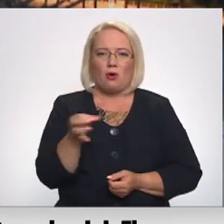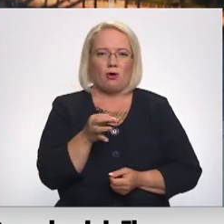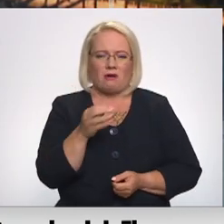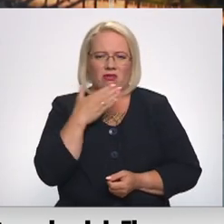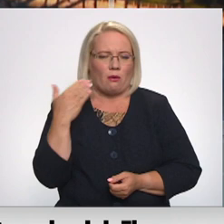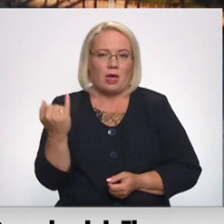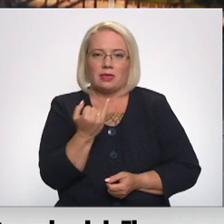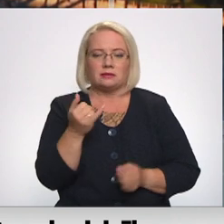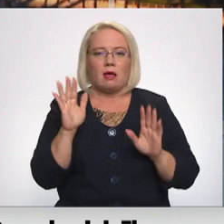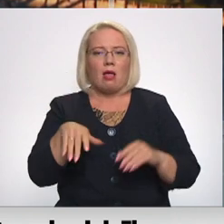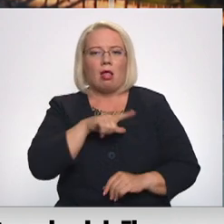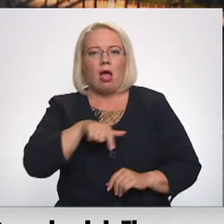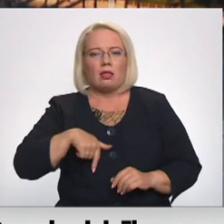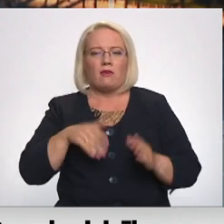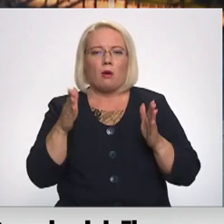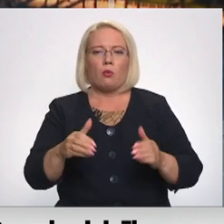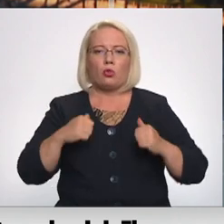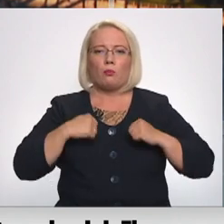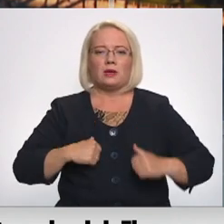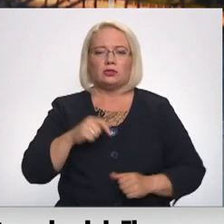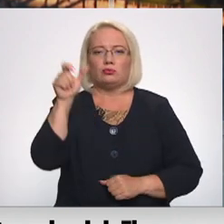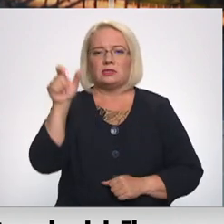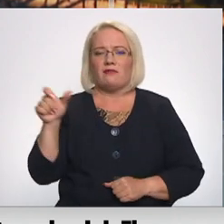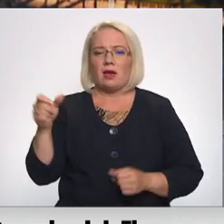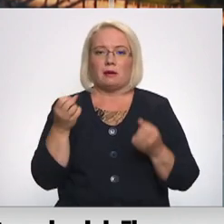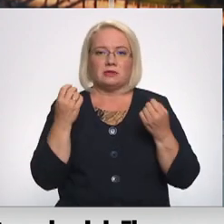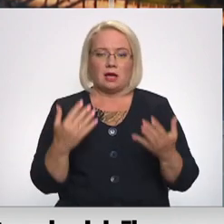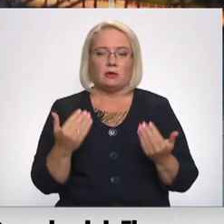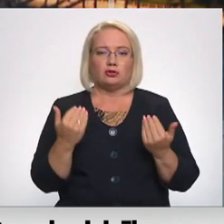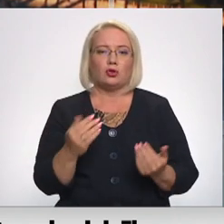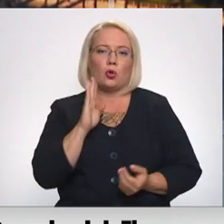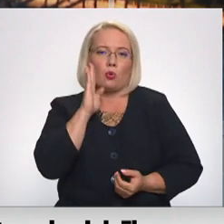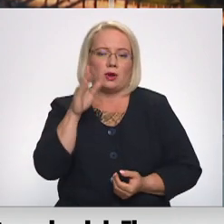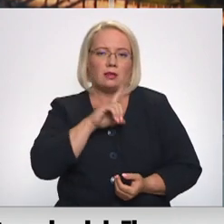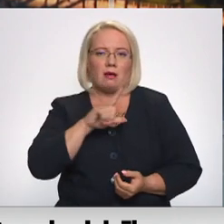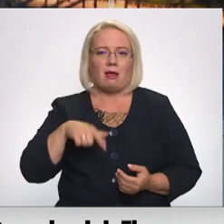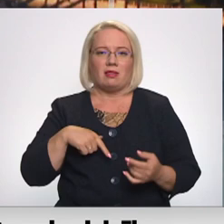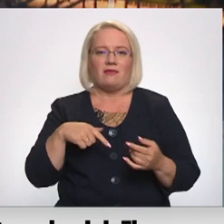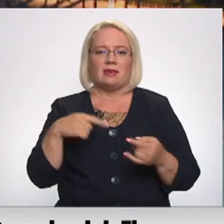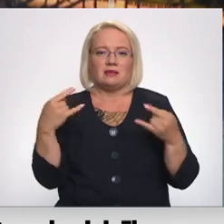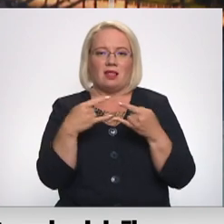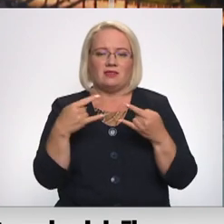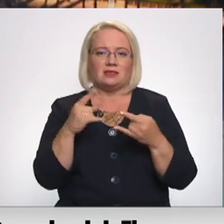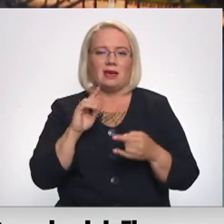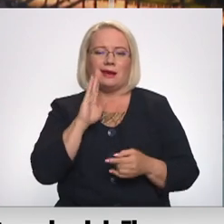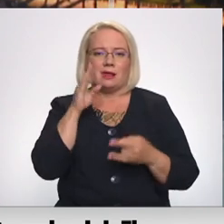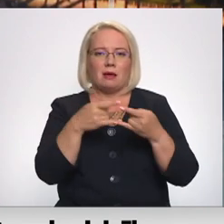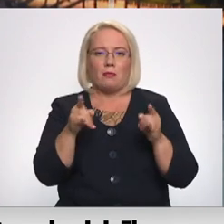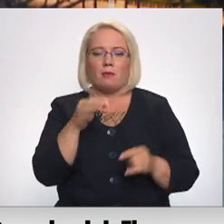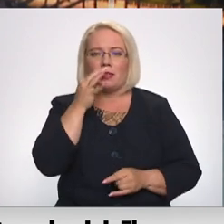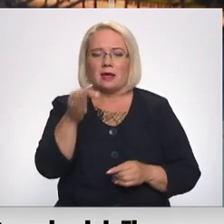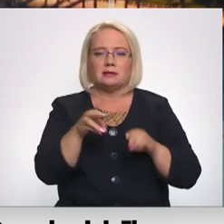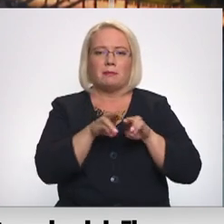ieinteresēta, lai Latvijā būtu miersts un cilvēkiem skaidrība. Tā šorīt Latvijas televīzijas raidījumā Rīta Panorama norādīja ministru